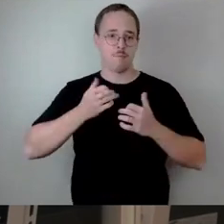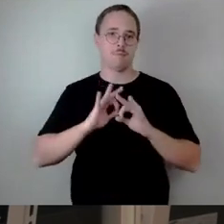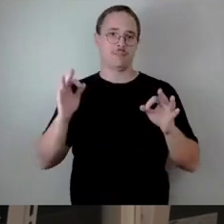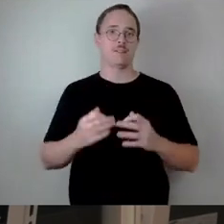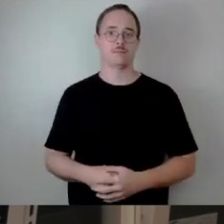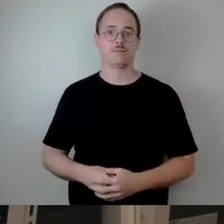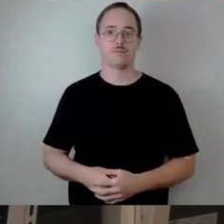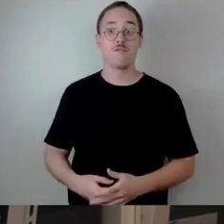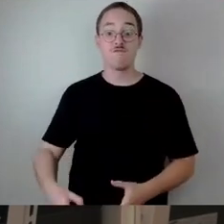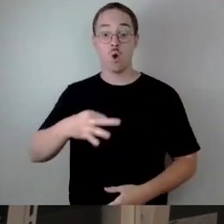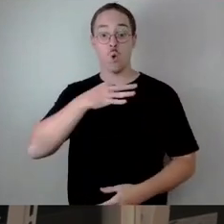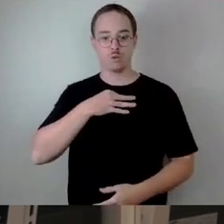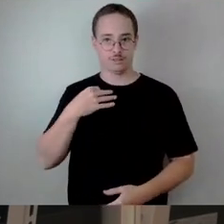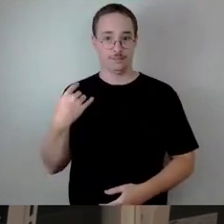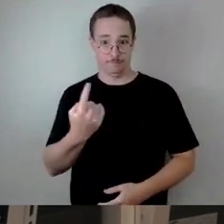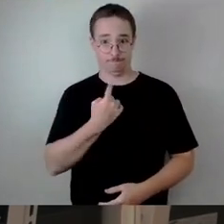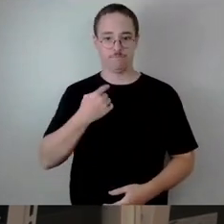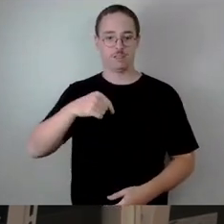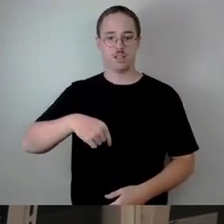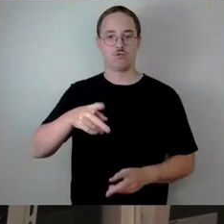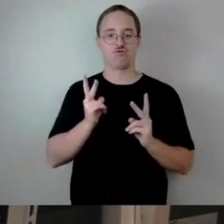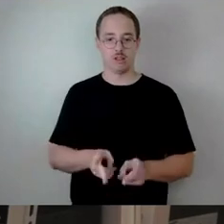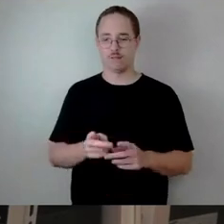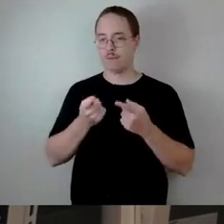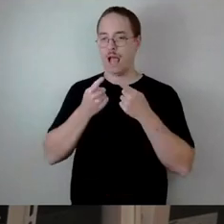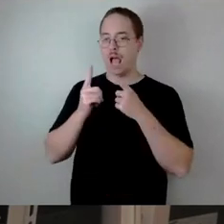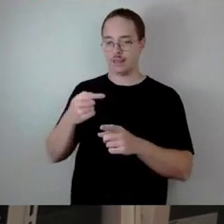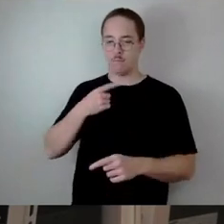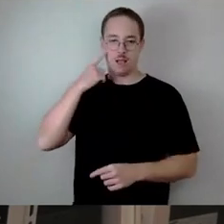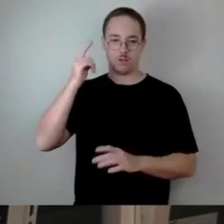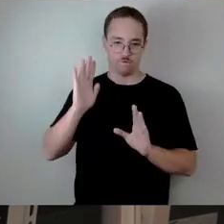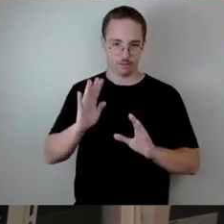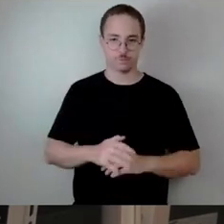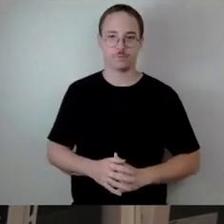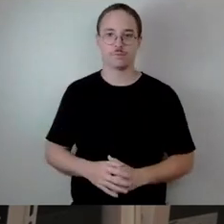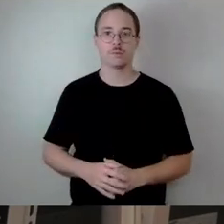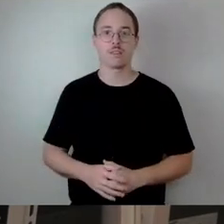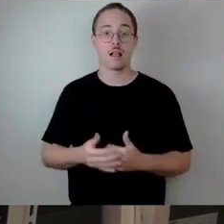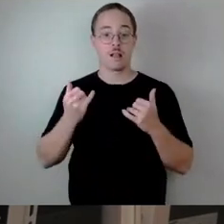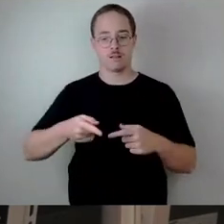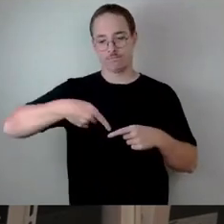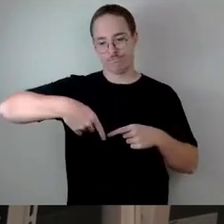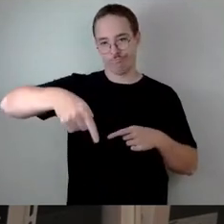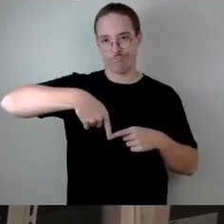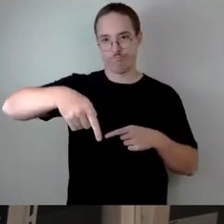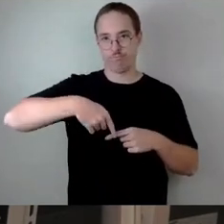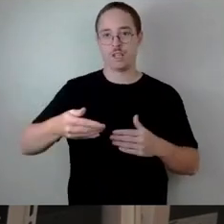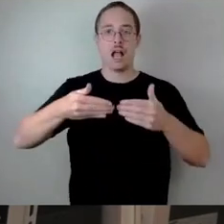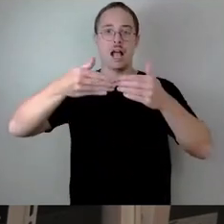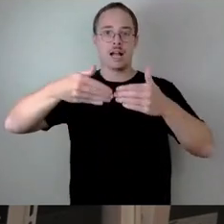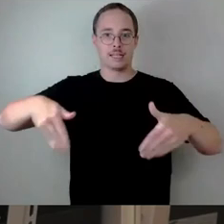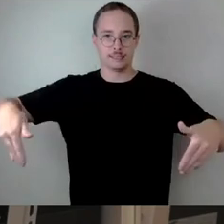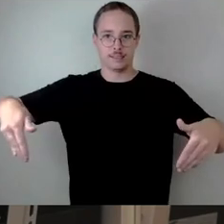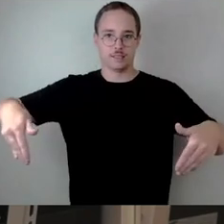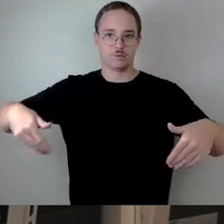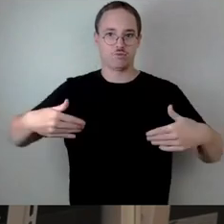Ich sage, wir stoßen jetzt, weil wir diese Kosten ja fortschreiben, die Folgehaushalte, wir stoßen jetzt an die Grenzen unserer dogmatischen